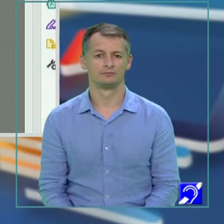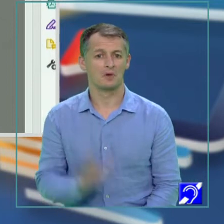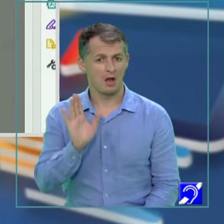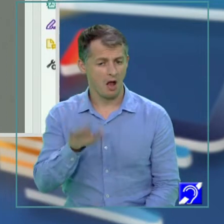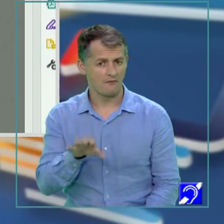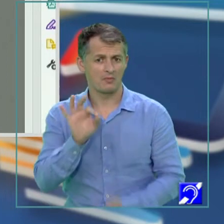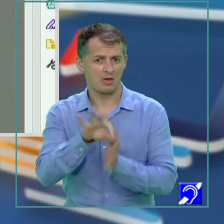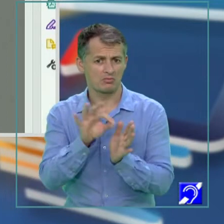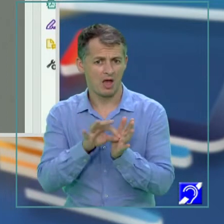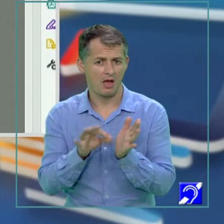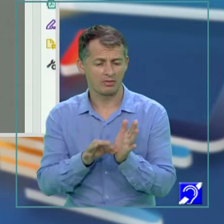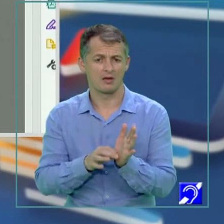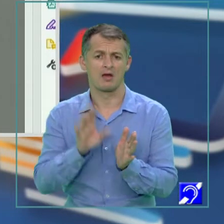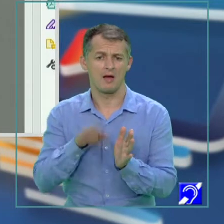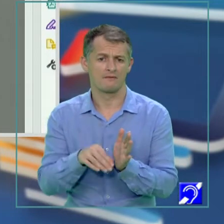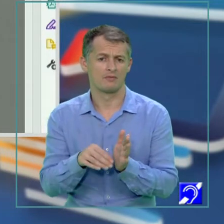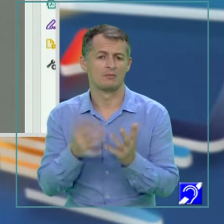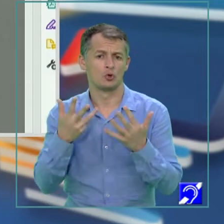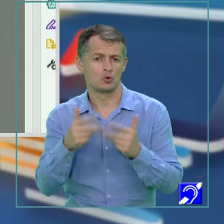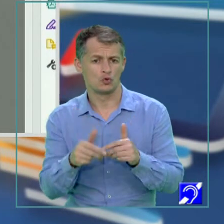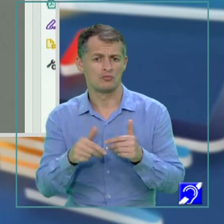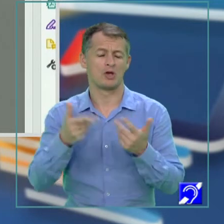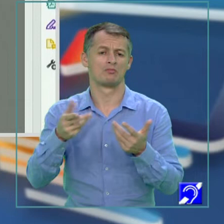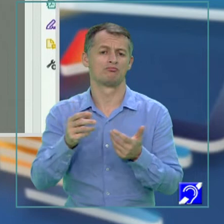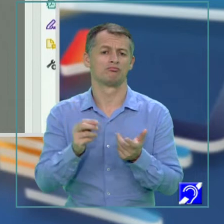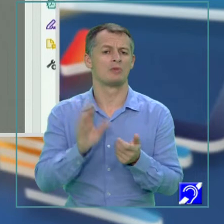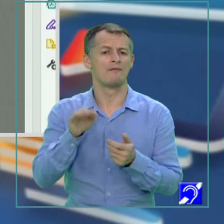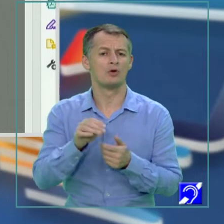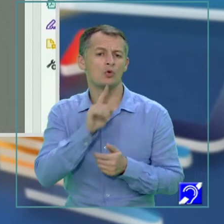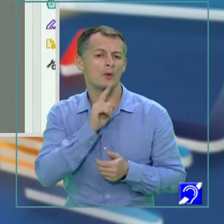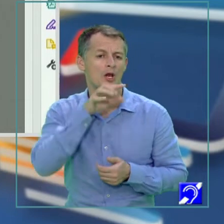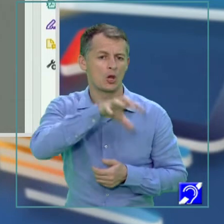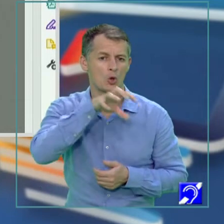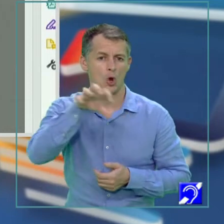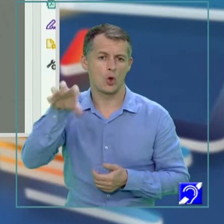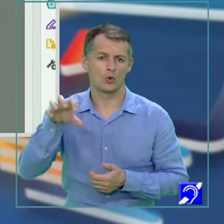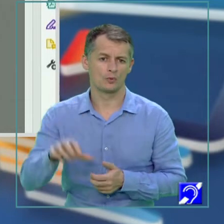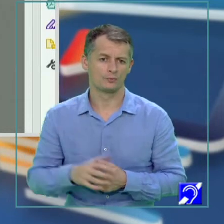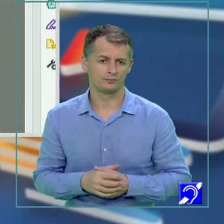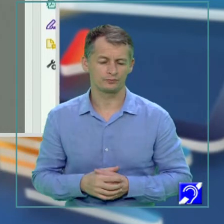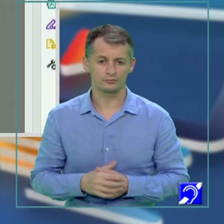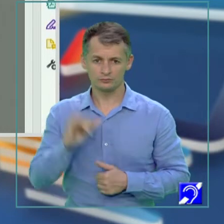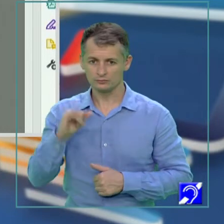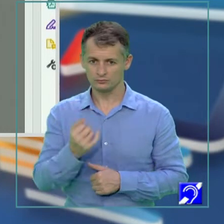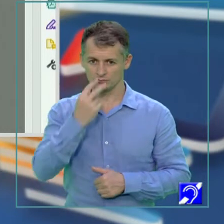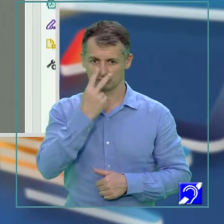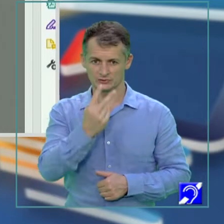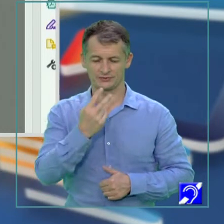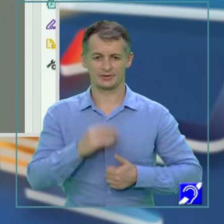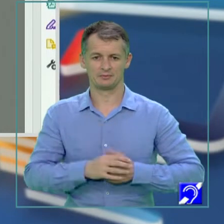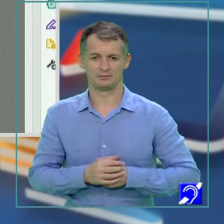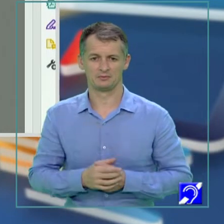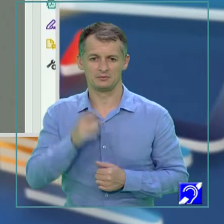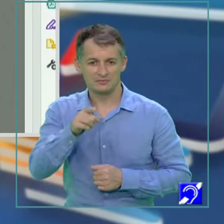avem date, avem numele unor locuri. Dar vedem și această